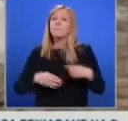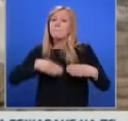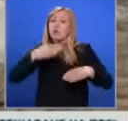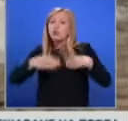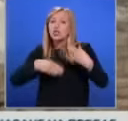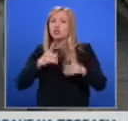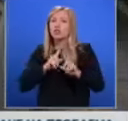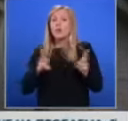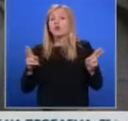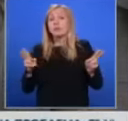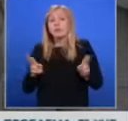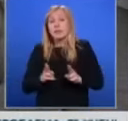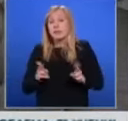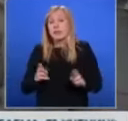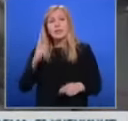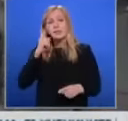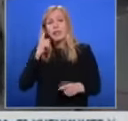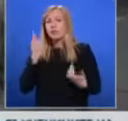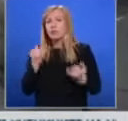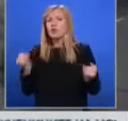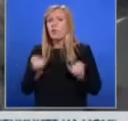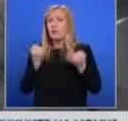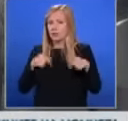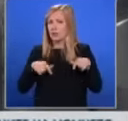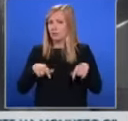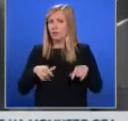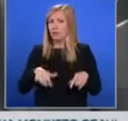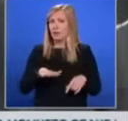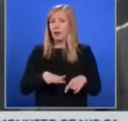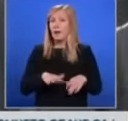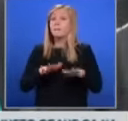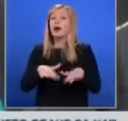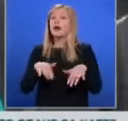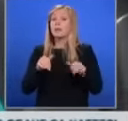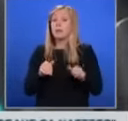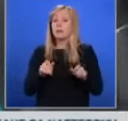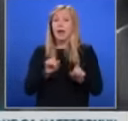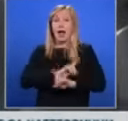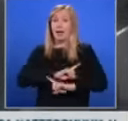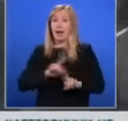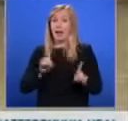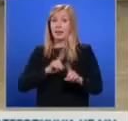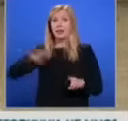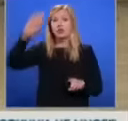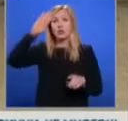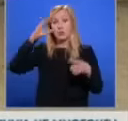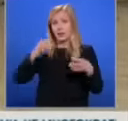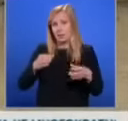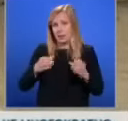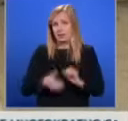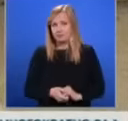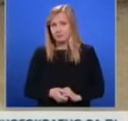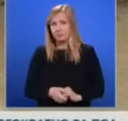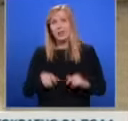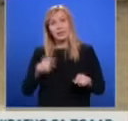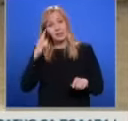могат да бъдат съкратени. Знаете ли кой може да облегчи процедурите? Парламентът. А не служебен кабинет. Тази